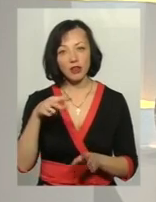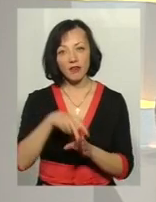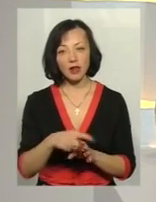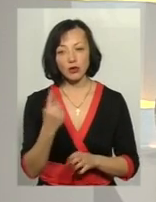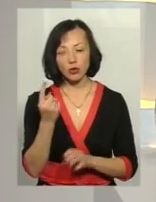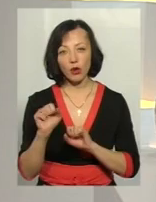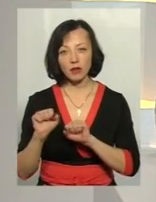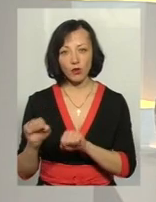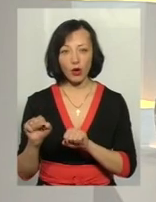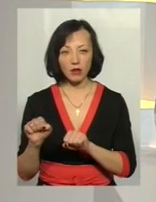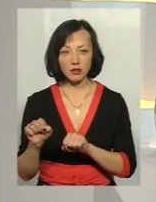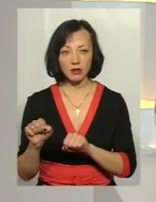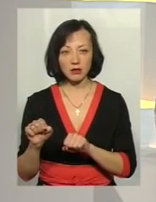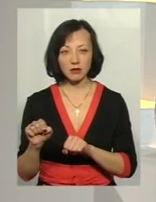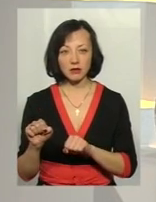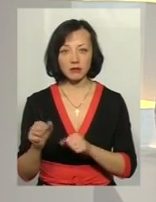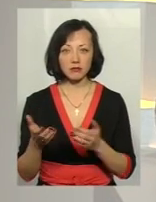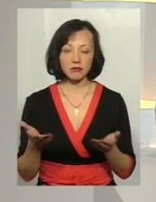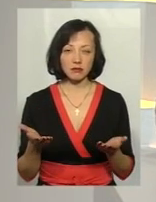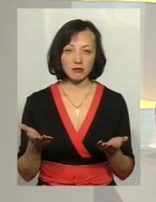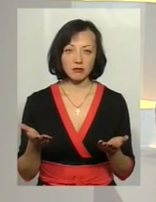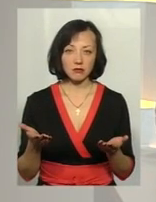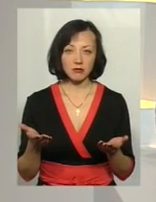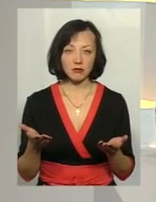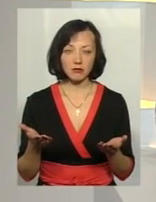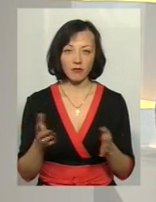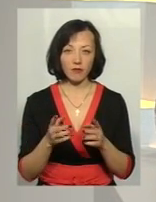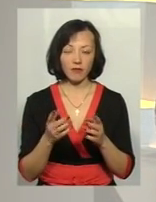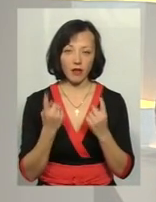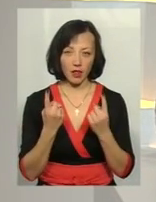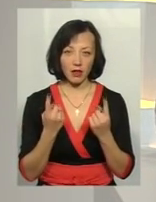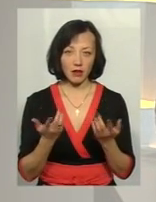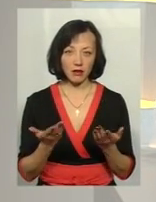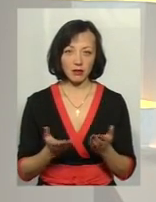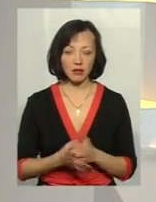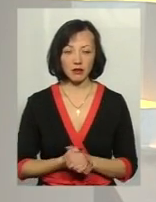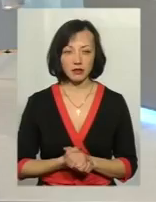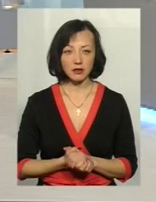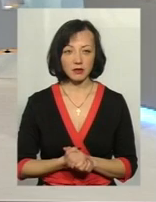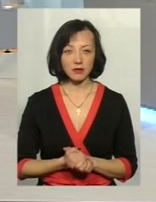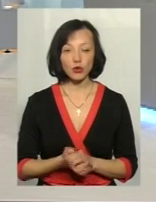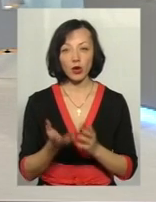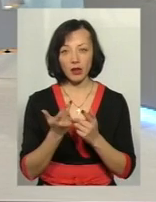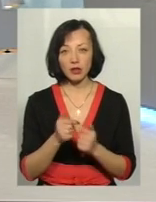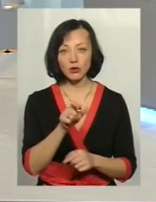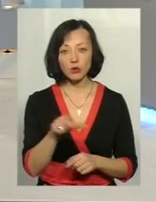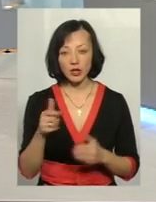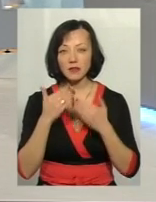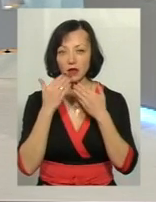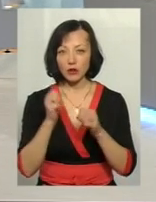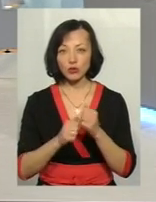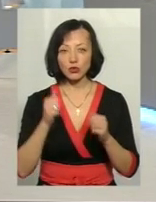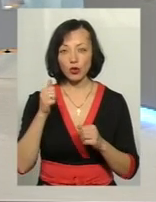одного до адвоката досить серйозно, з огляду на те, що кількість людей, які звертаються